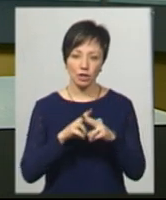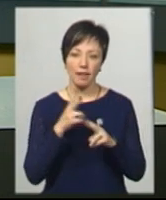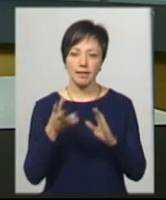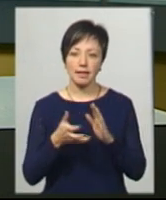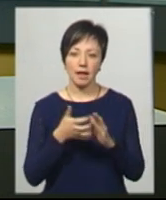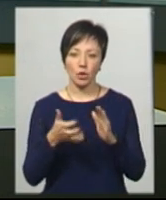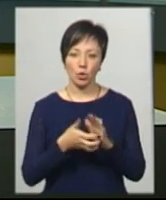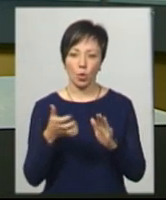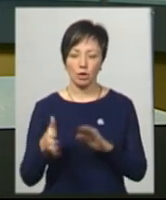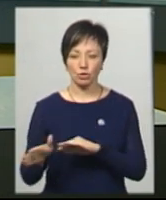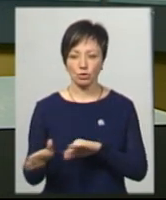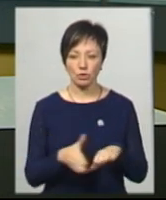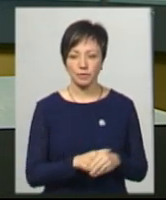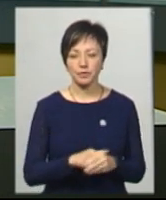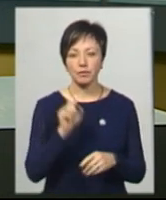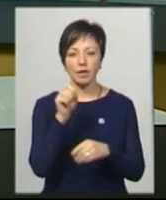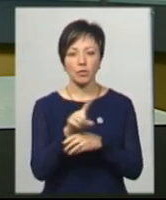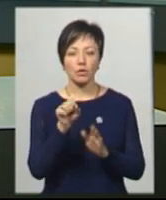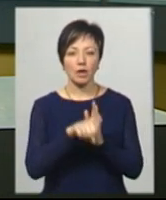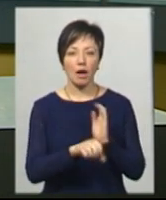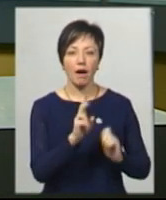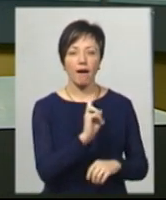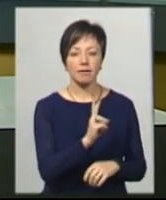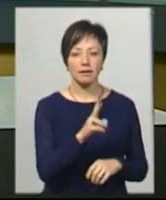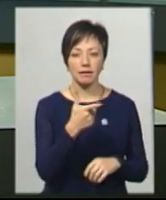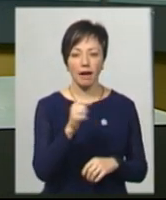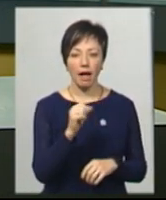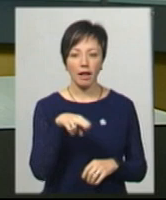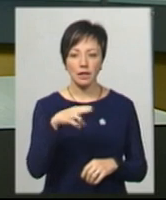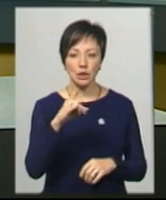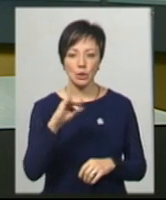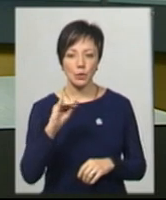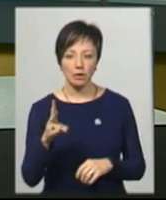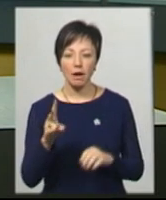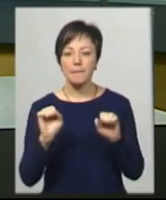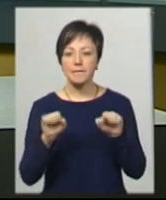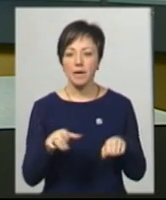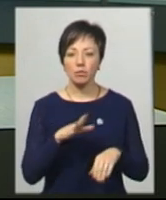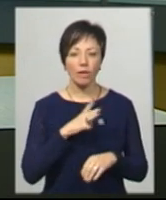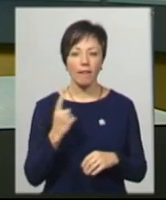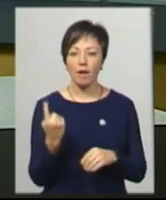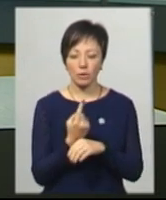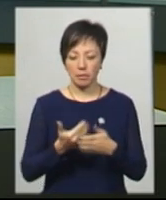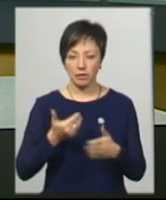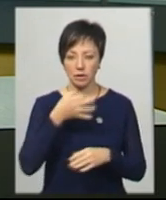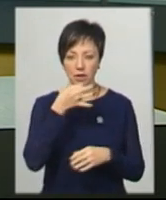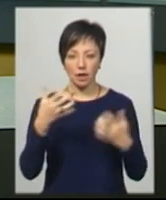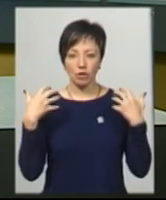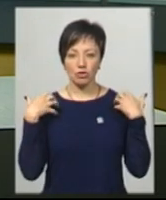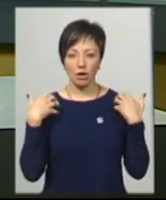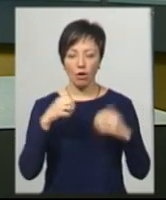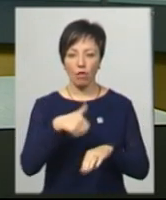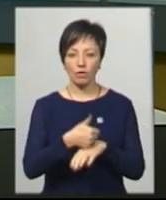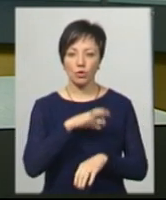недоречності. Замовник вбивства Катерини Ганзюк міг бути не один. Про це напередодні сказав заступник начальника головного